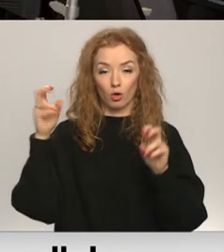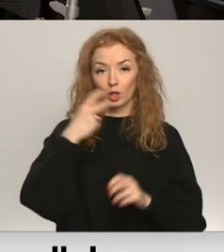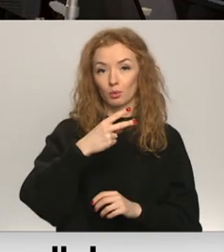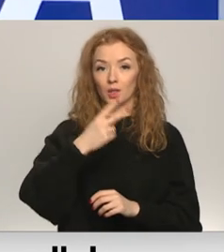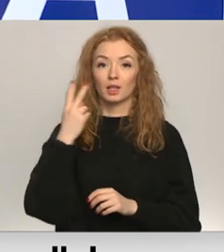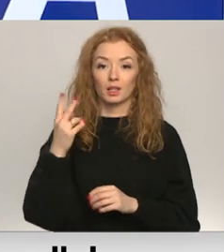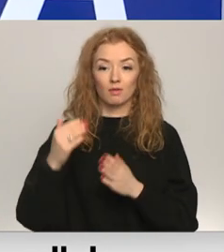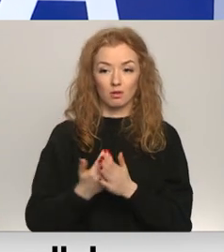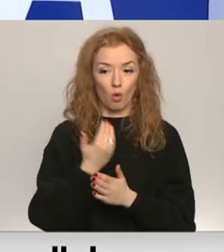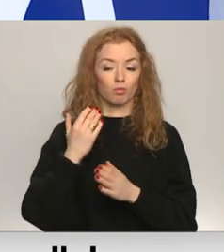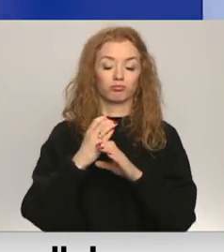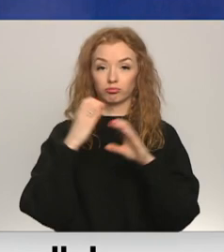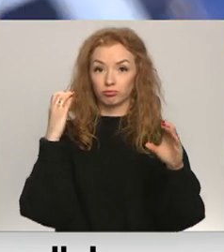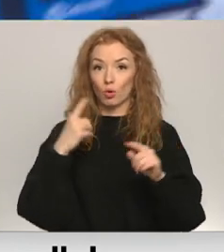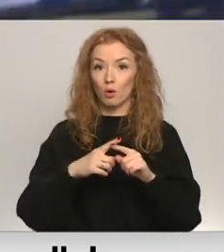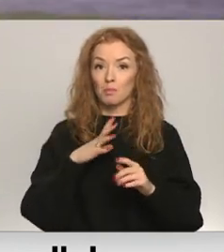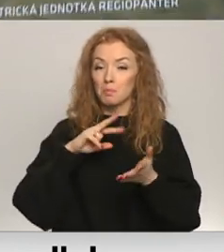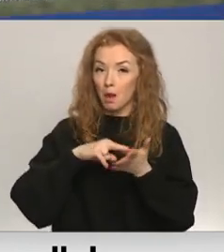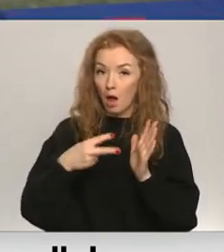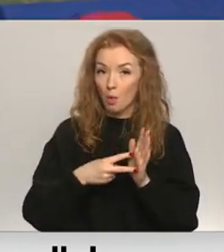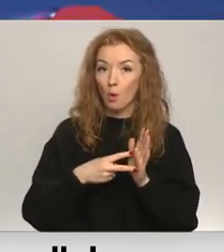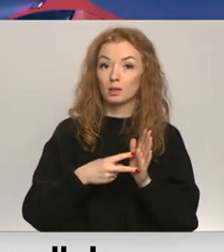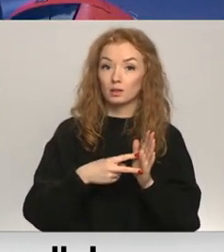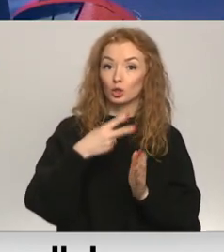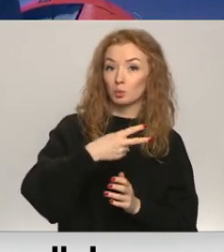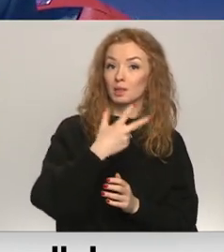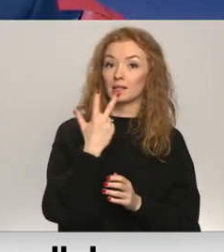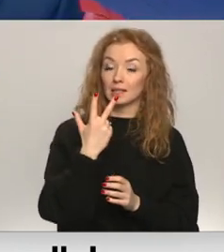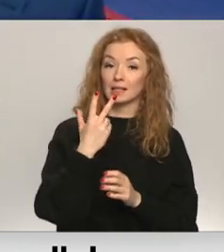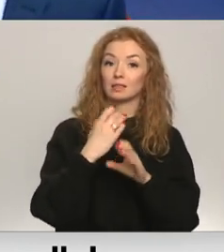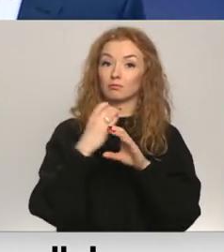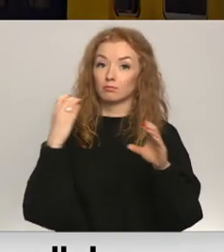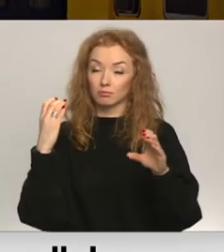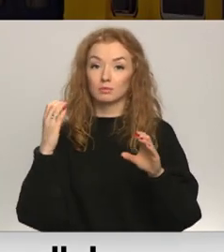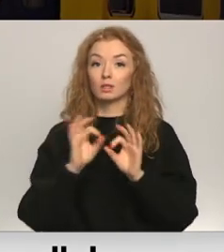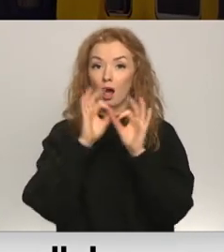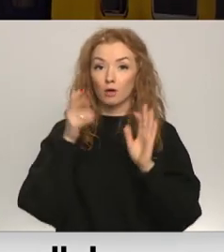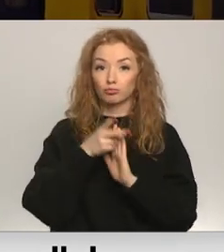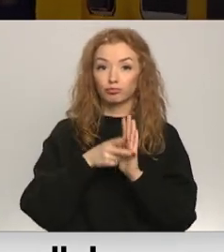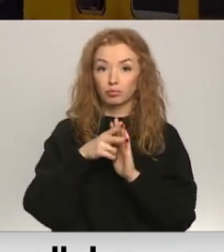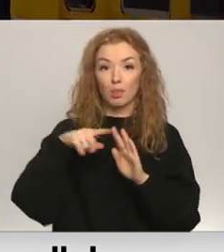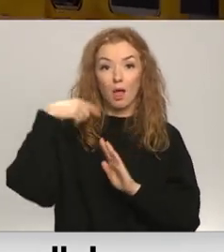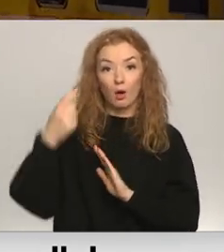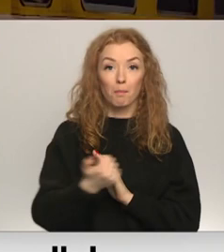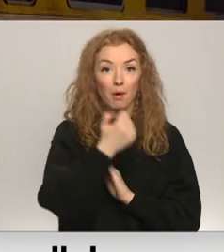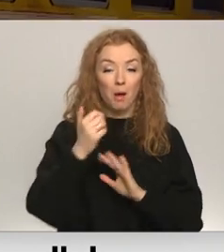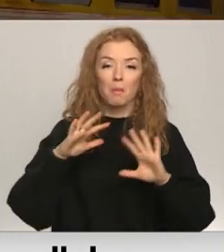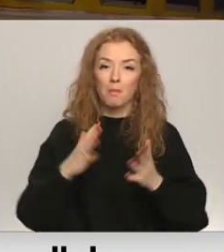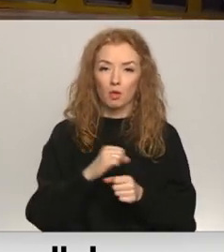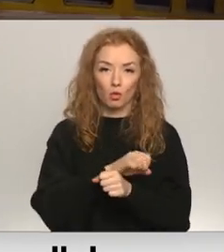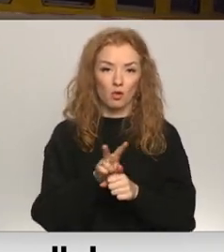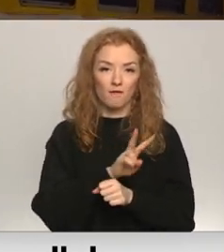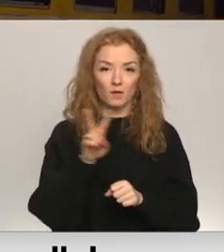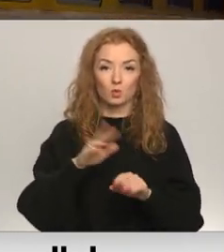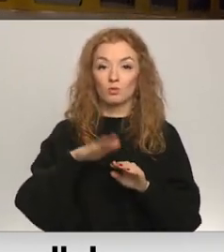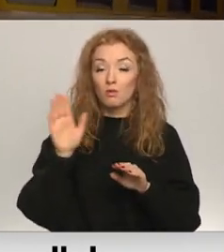elektrovilcienu iegādi. Bija paredzēts, ka pirmie 23 jaunie vilcieni sāks kursēt jau nākamgad. Taču COVID-19